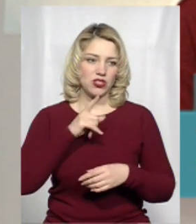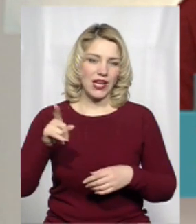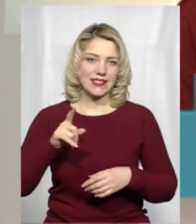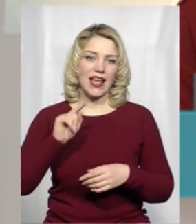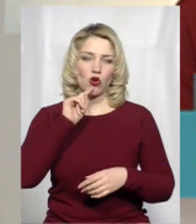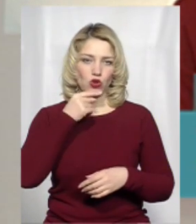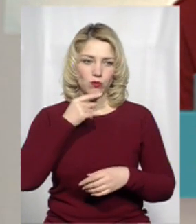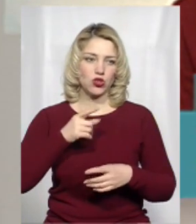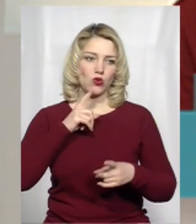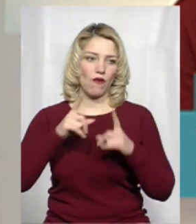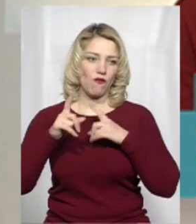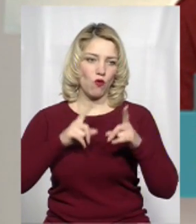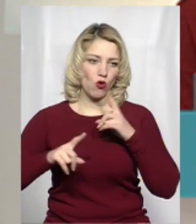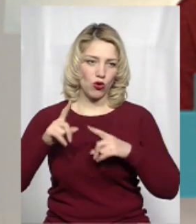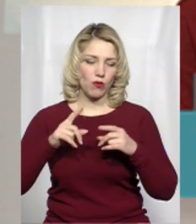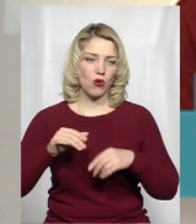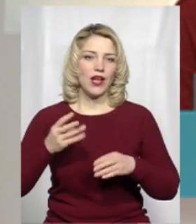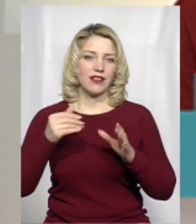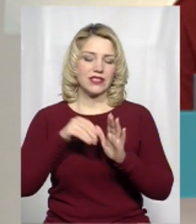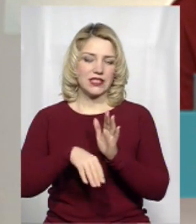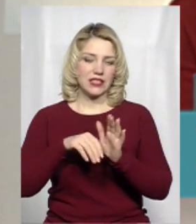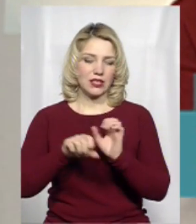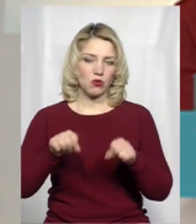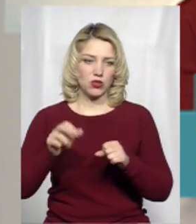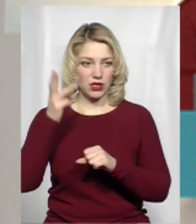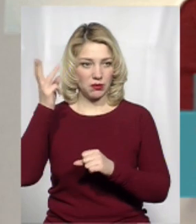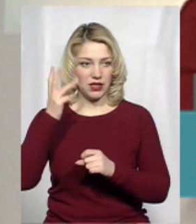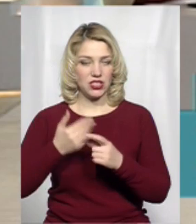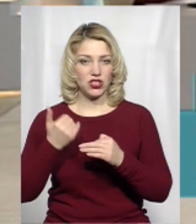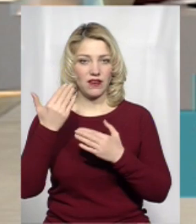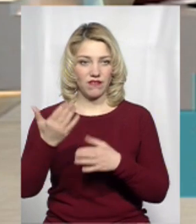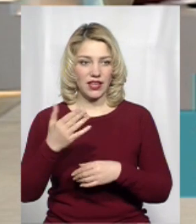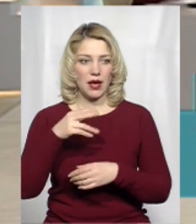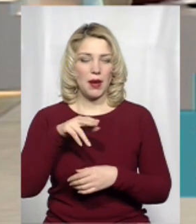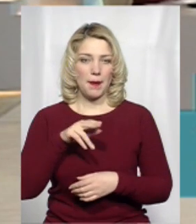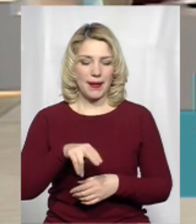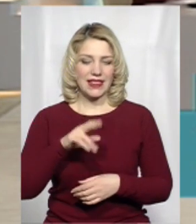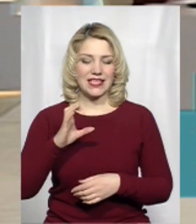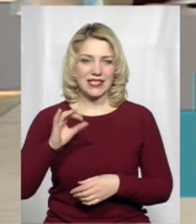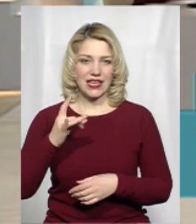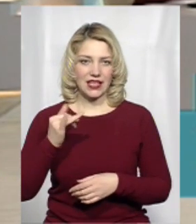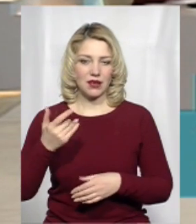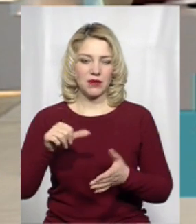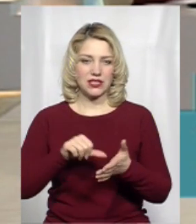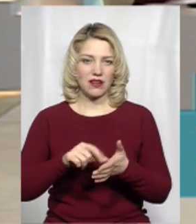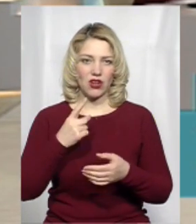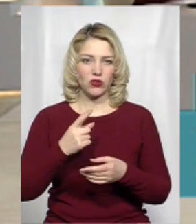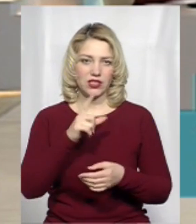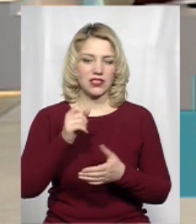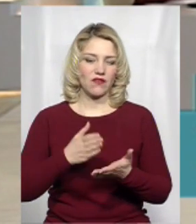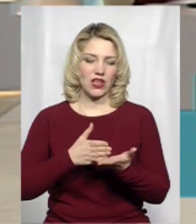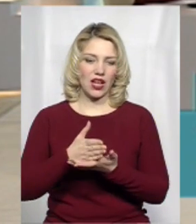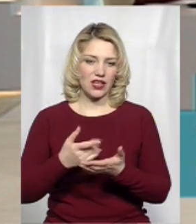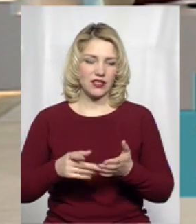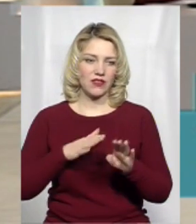економічного форуму «Інвестиційні можливості Хмельниччини». І ви, пане Сергію, представляли як один із варіантів цього наповнення